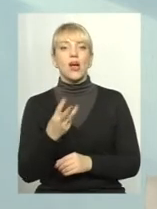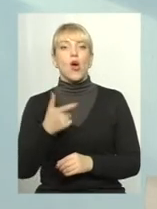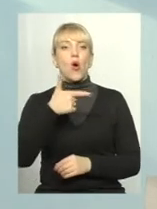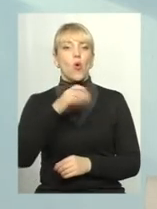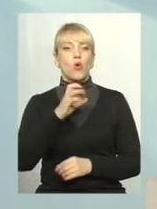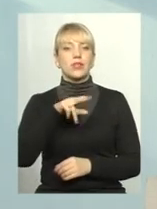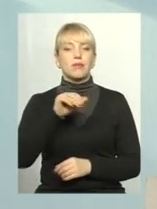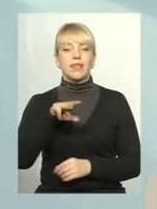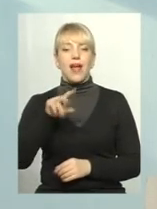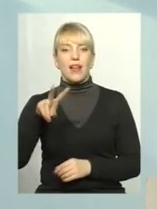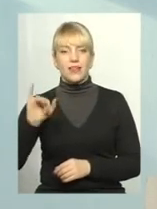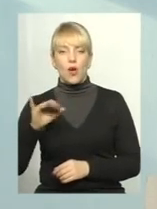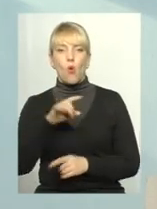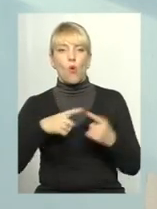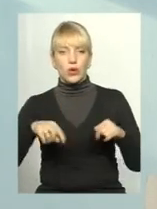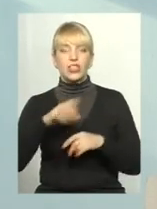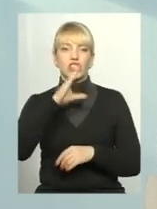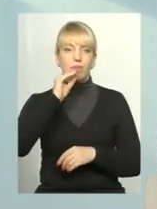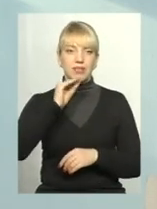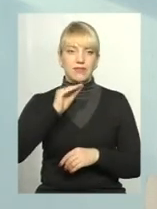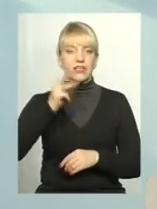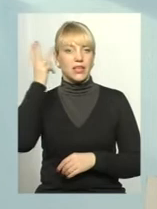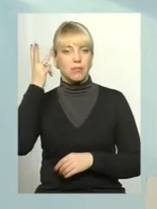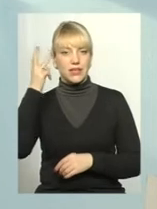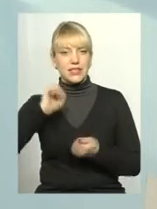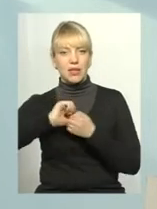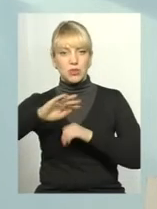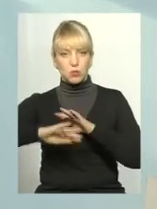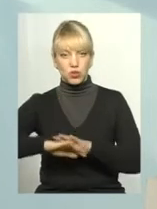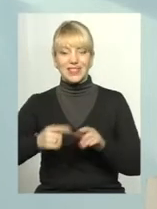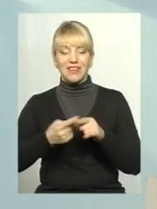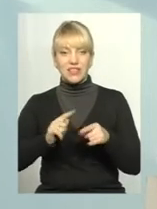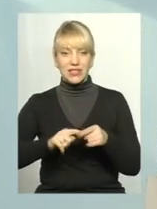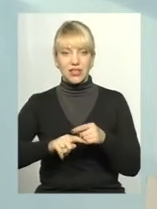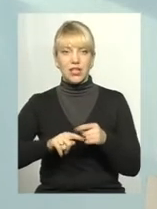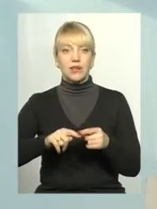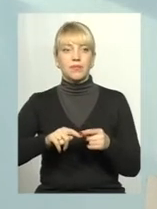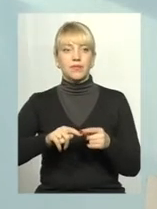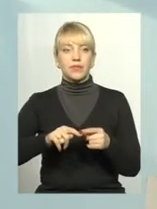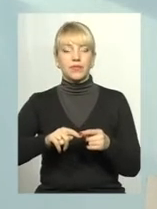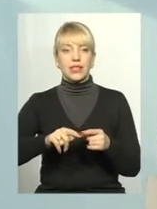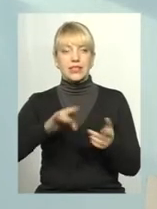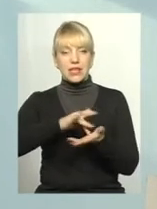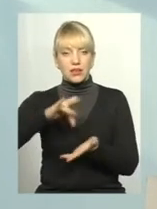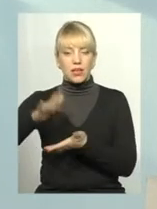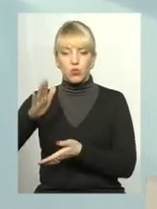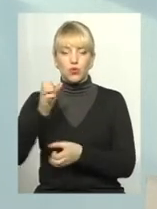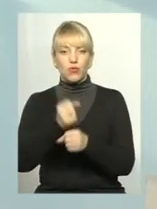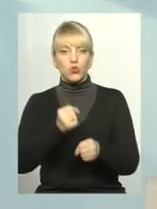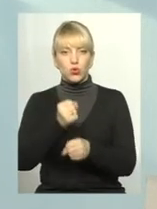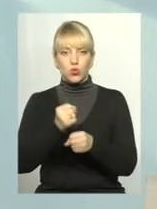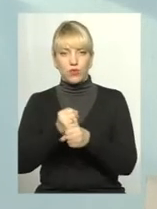Шепетівський, Хмельницький, Кам'янець-Подільський. Тобто в цих центрах будуть функціонувати такі